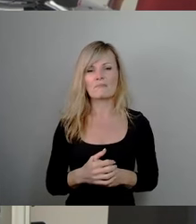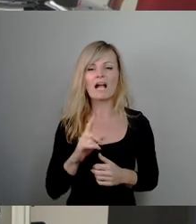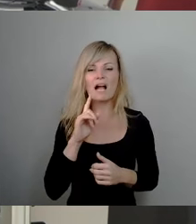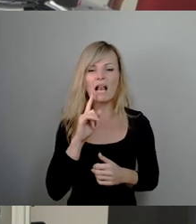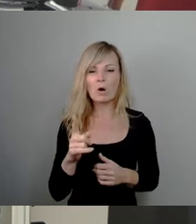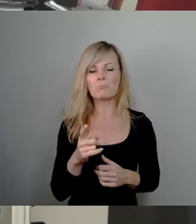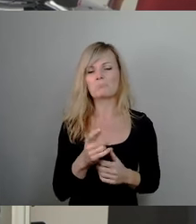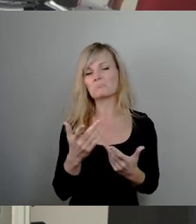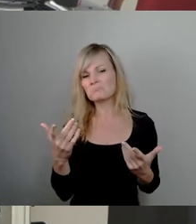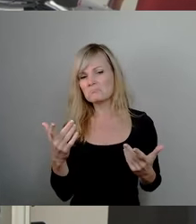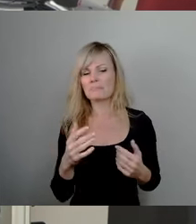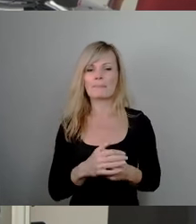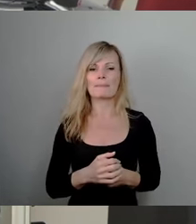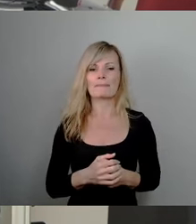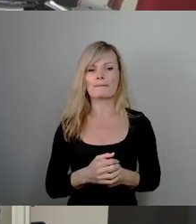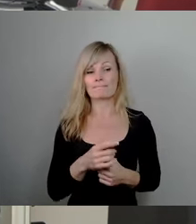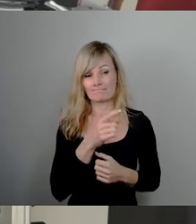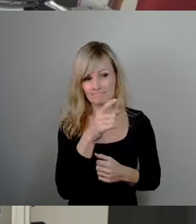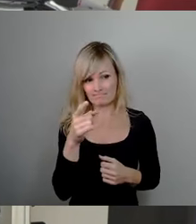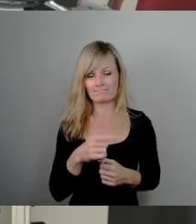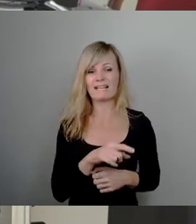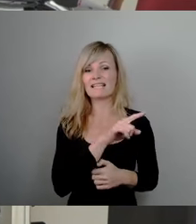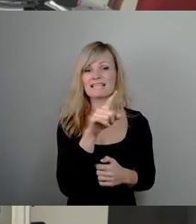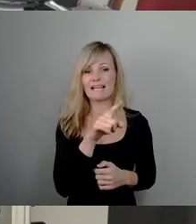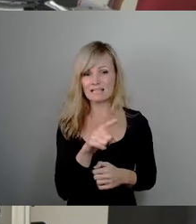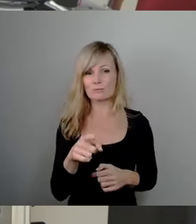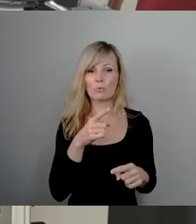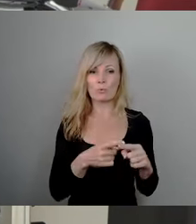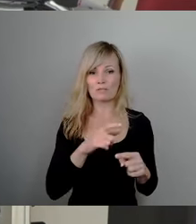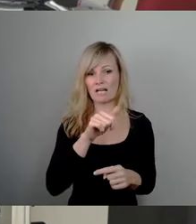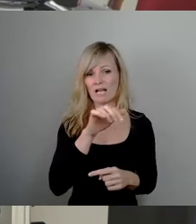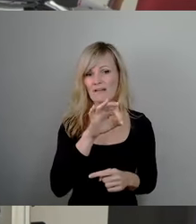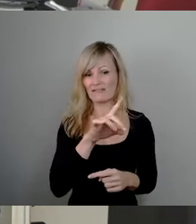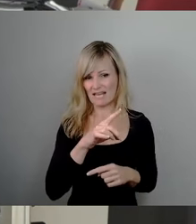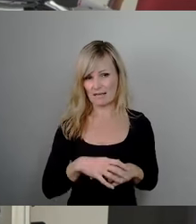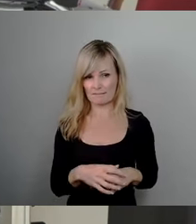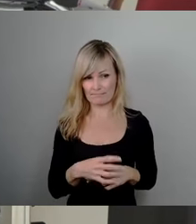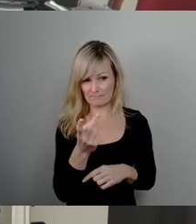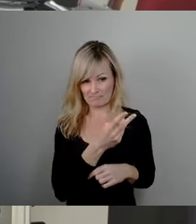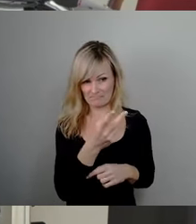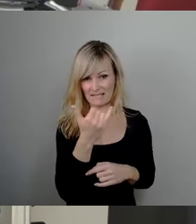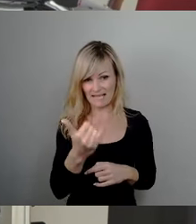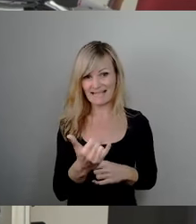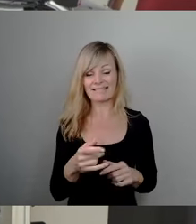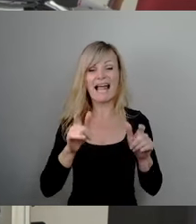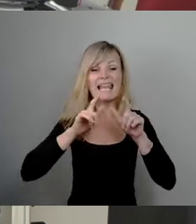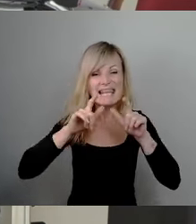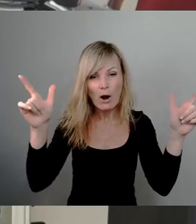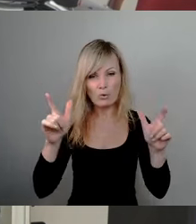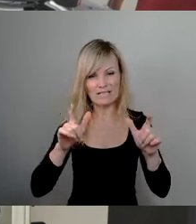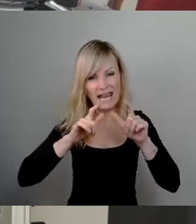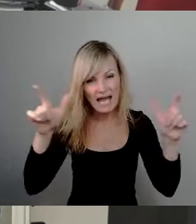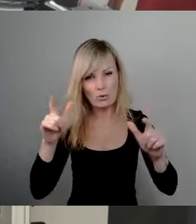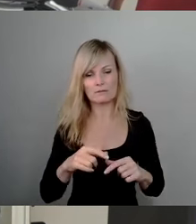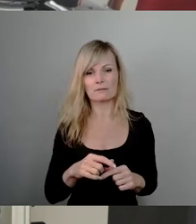sind Zastrow und AfD, die jetzt am lautesten schreien, sich dann in die Büsche